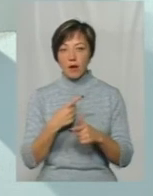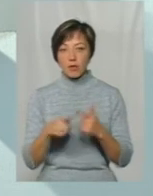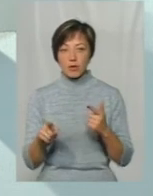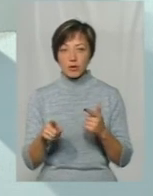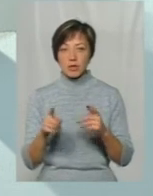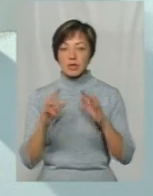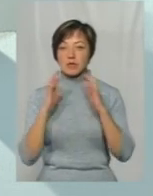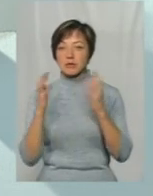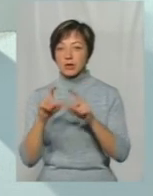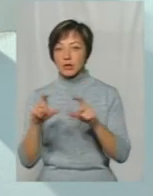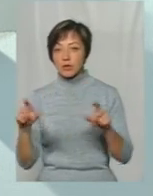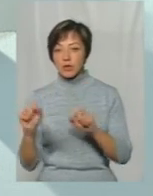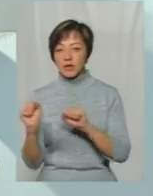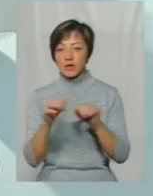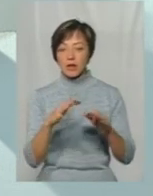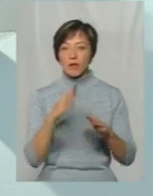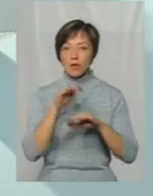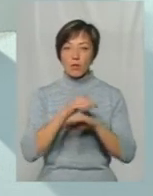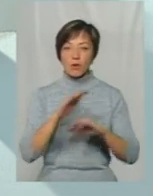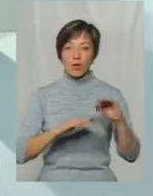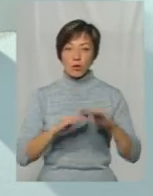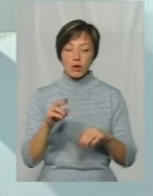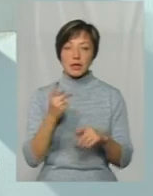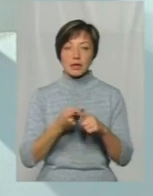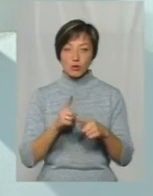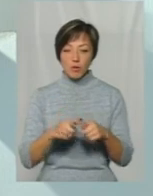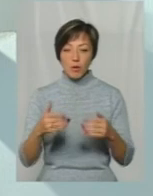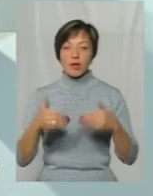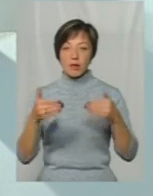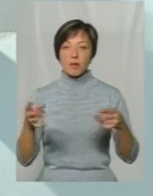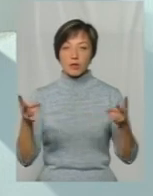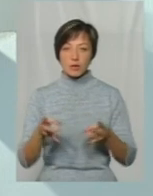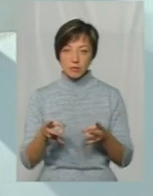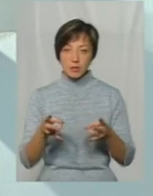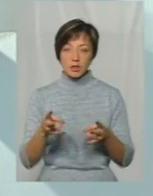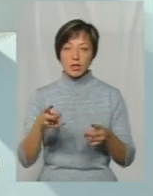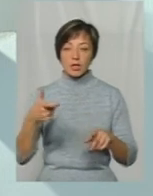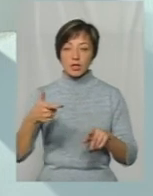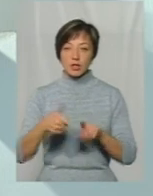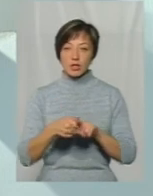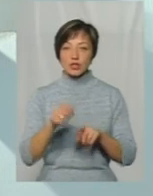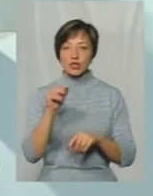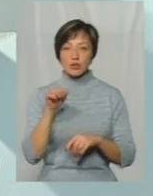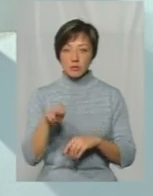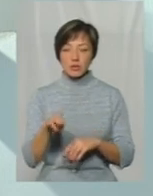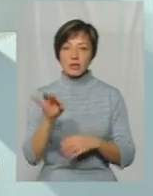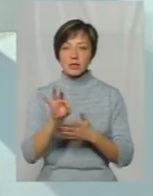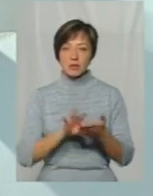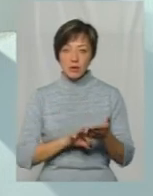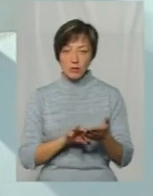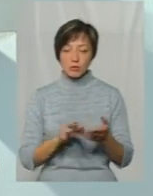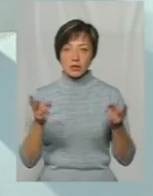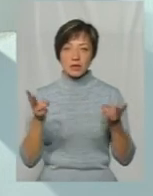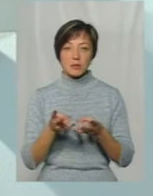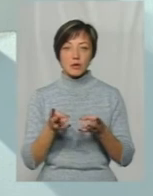з притулку її віддаємо в добрі руки То на цьому етапі потрібно її чіпувати І в цей же час потрібно